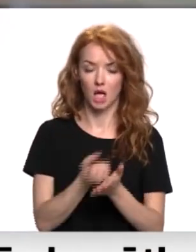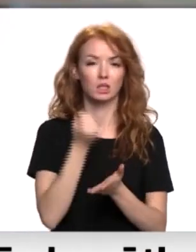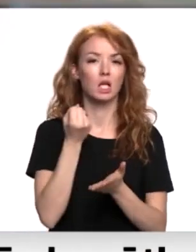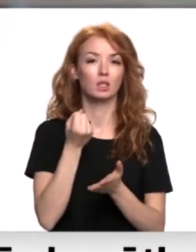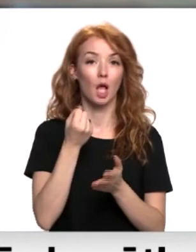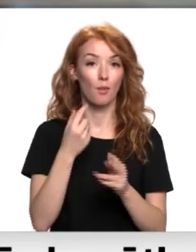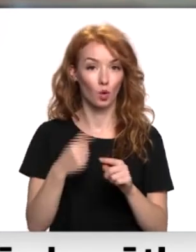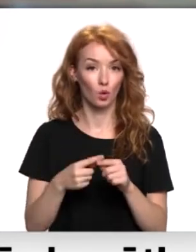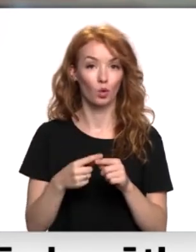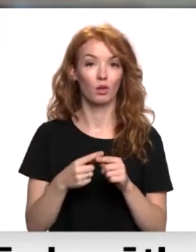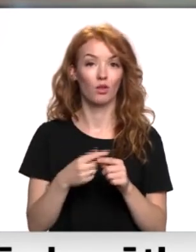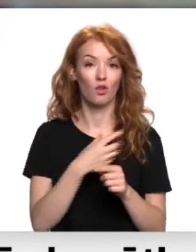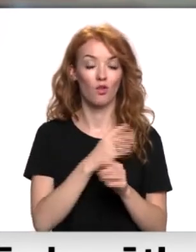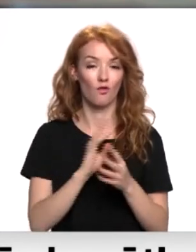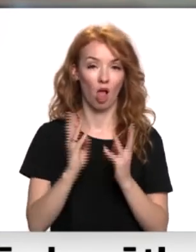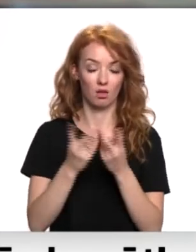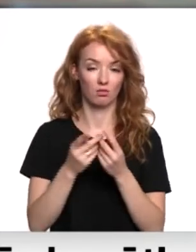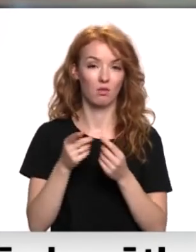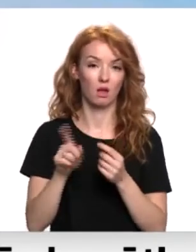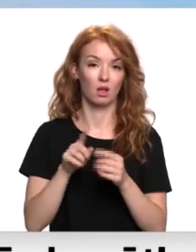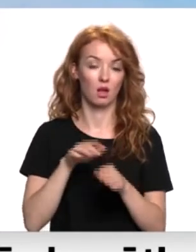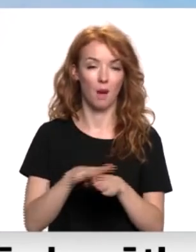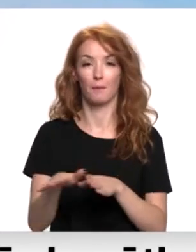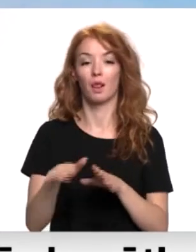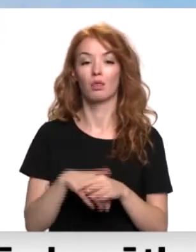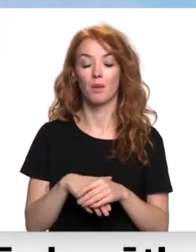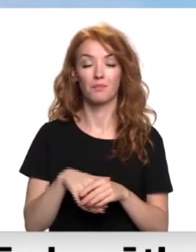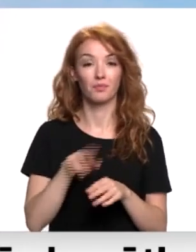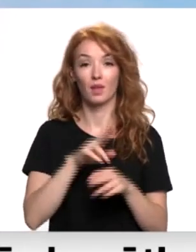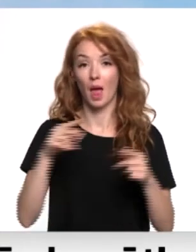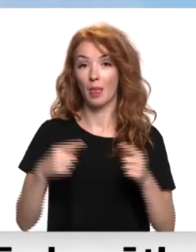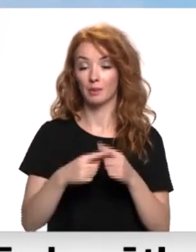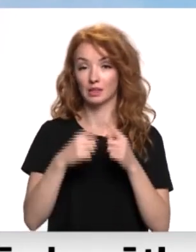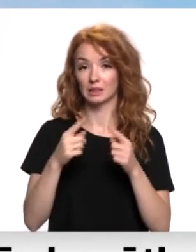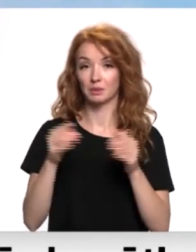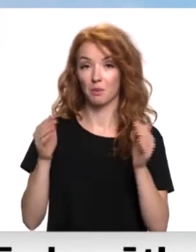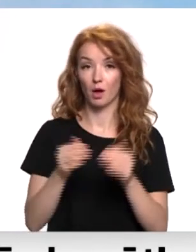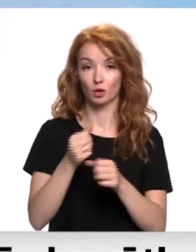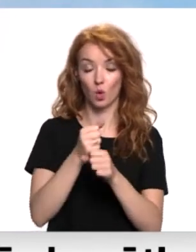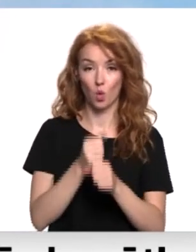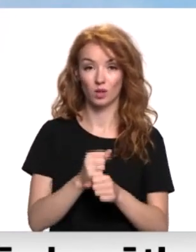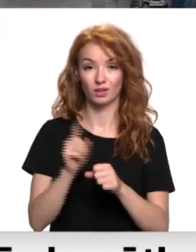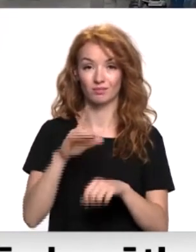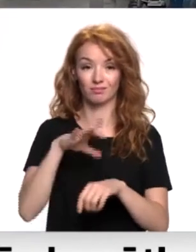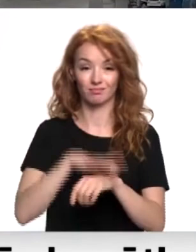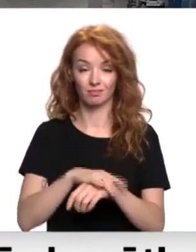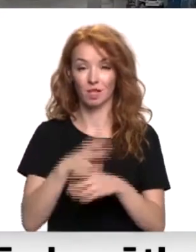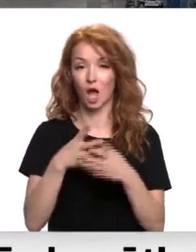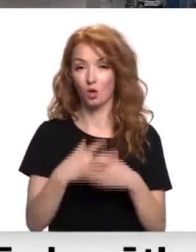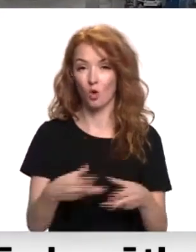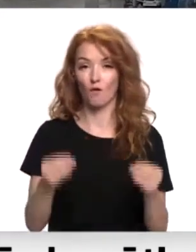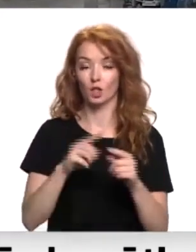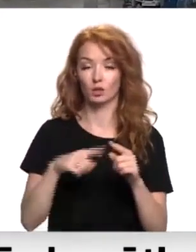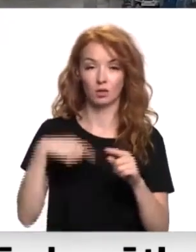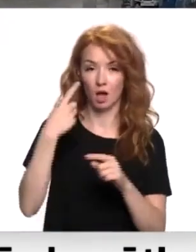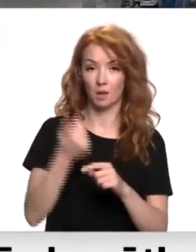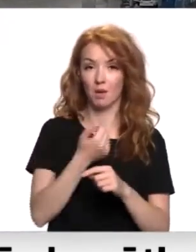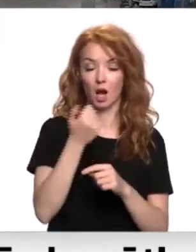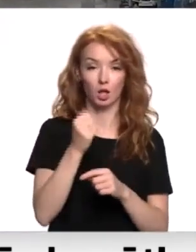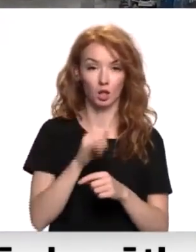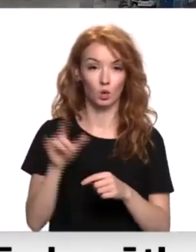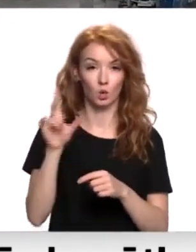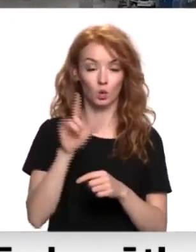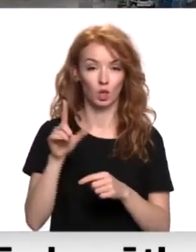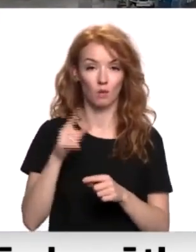un valdēji viņi būtu jārealizē. Neatbilstības, kas mazajās ostās koncentrētas jānovērš līdz nākamā gada jūliem.